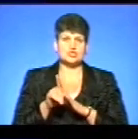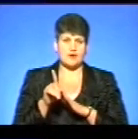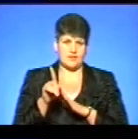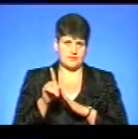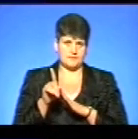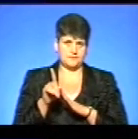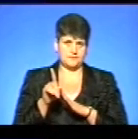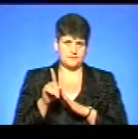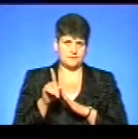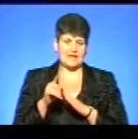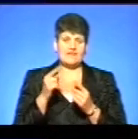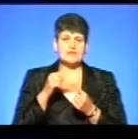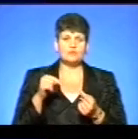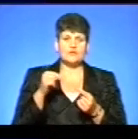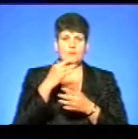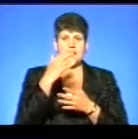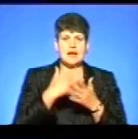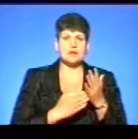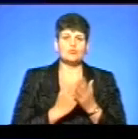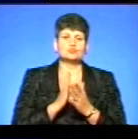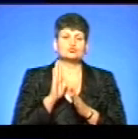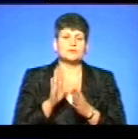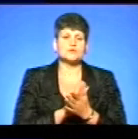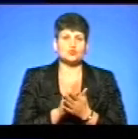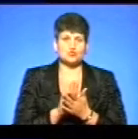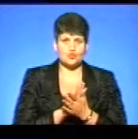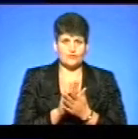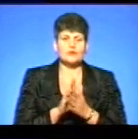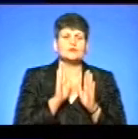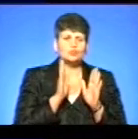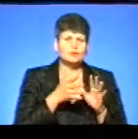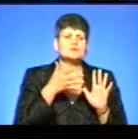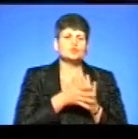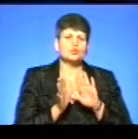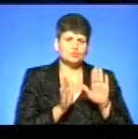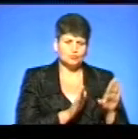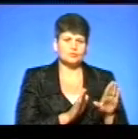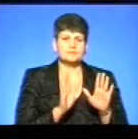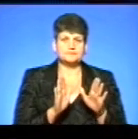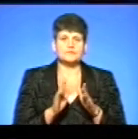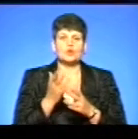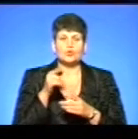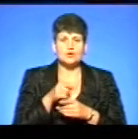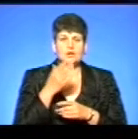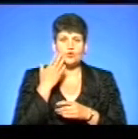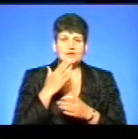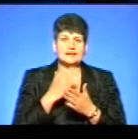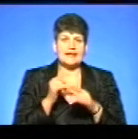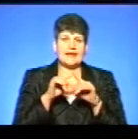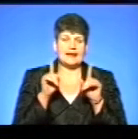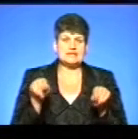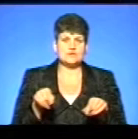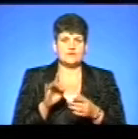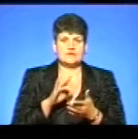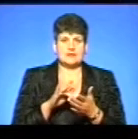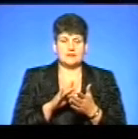відповідний перелік послу, який буде безкоштовно. Ну, буде, ми вже зрозуміли, він буде безкоштовний тільки тоді, коли буде ліцензований центр. Звичайно,